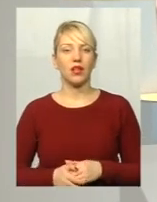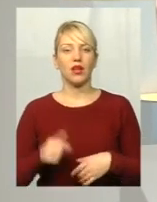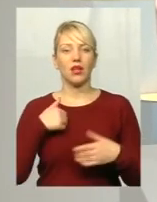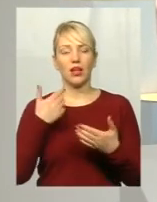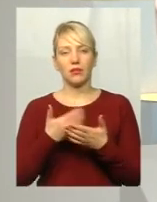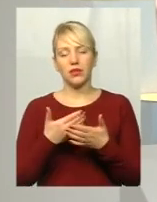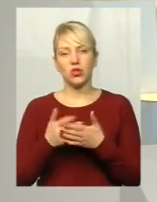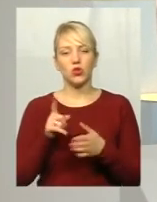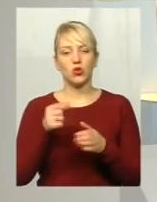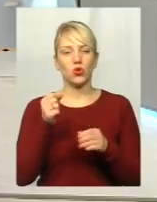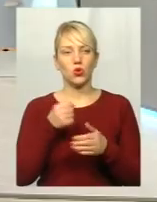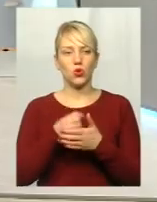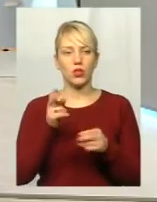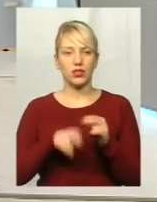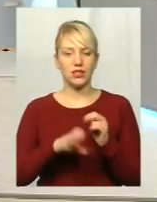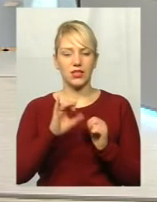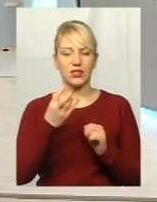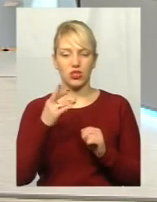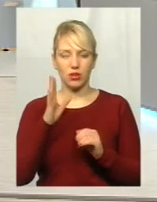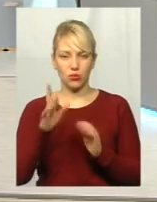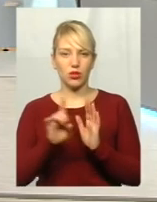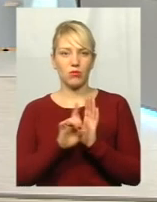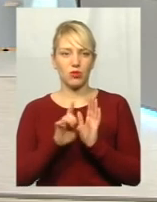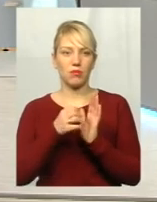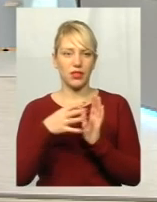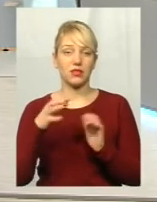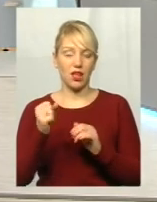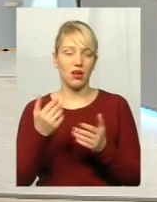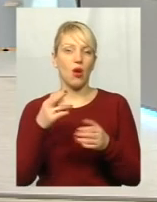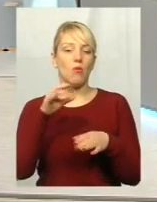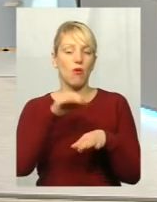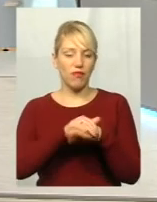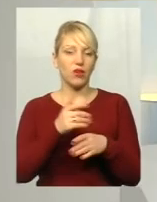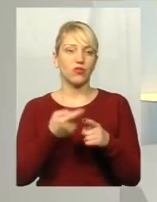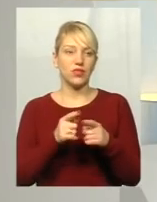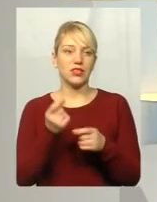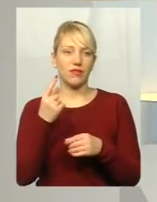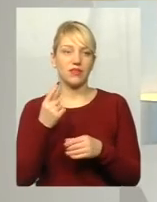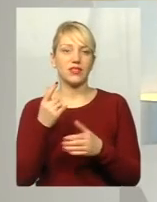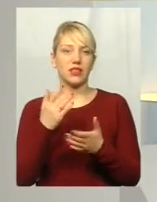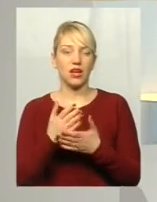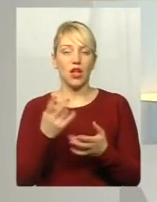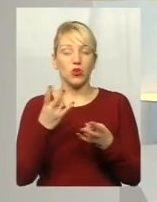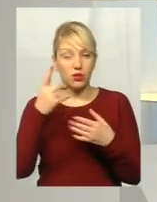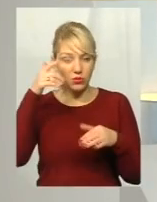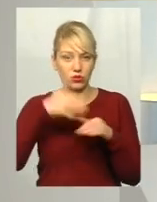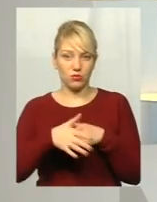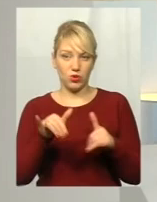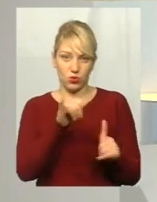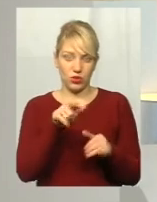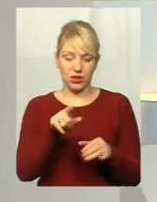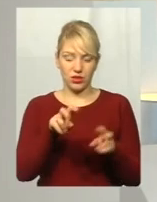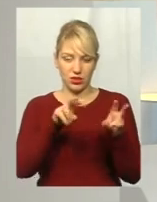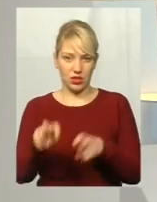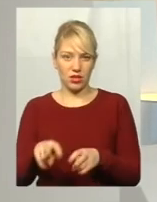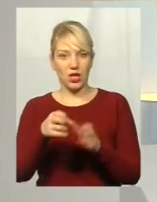тролейбусний маршрут 15А чи як? Він, в принципі, по факту вже з Так, але ж треба розуміти, ти сідаєш в 15А в 15А, ну куди ти їдеш, а не